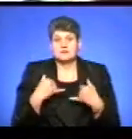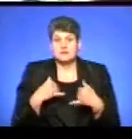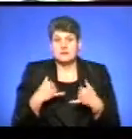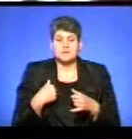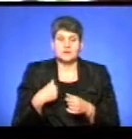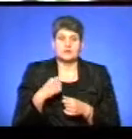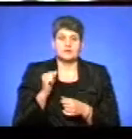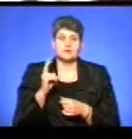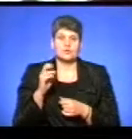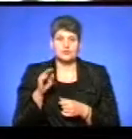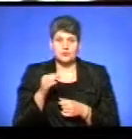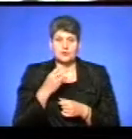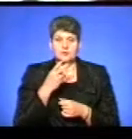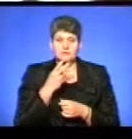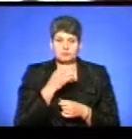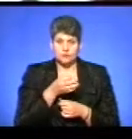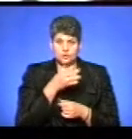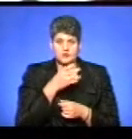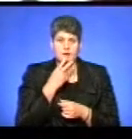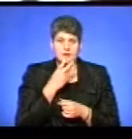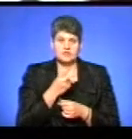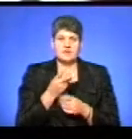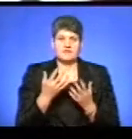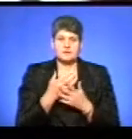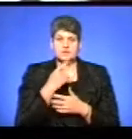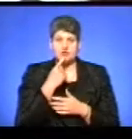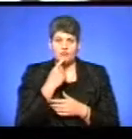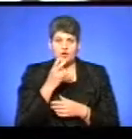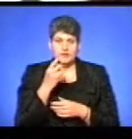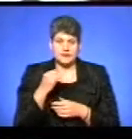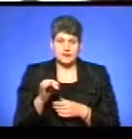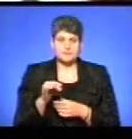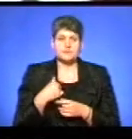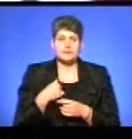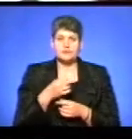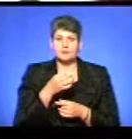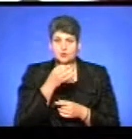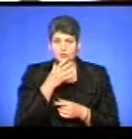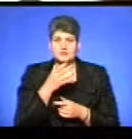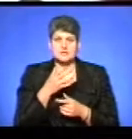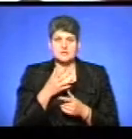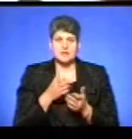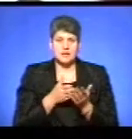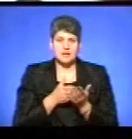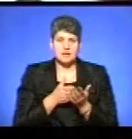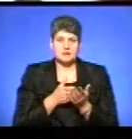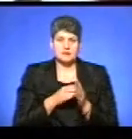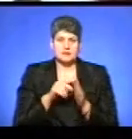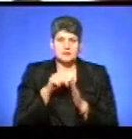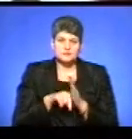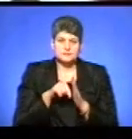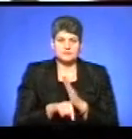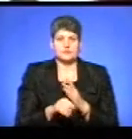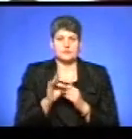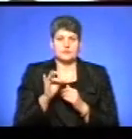подобається. Я бачила фільм «Червоний» з його фільм, подобається сюжетна лінія із самеї роману і